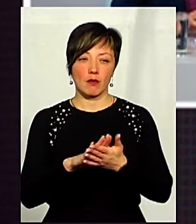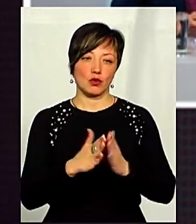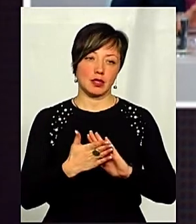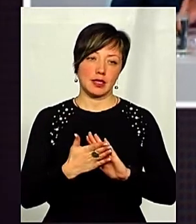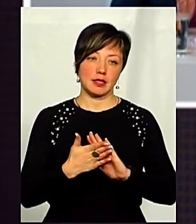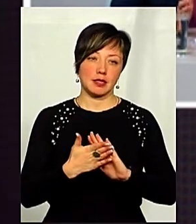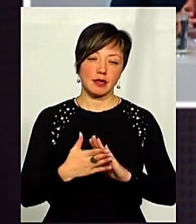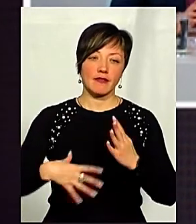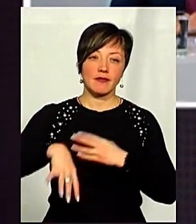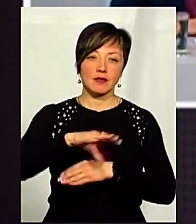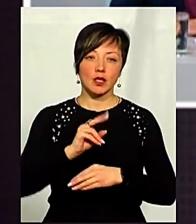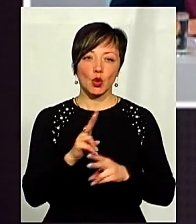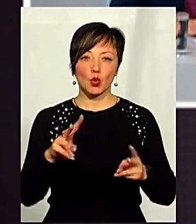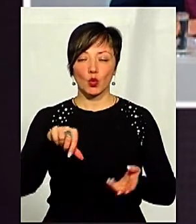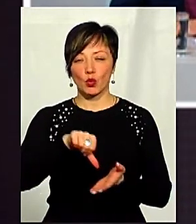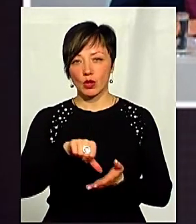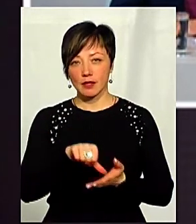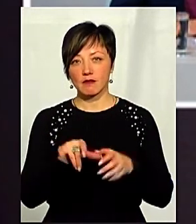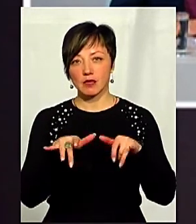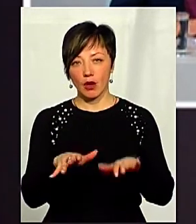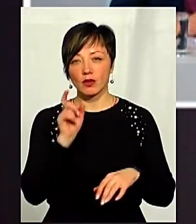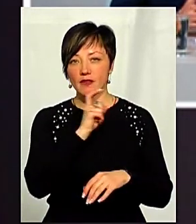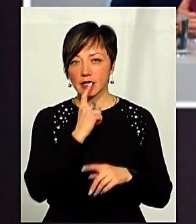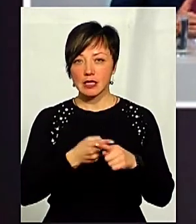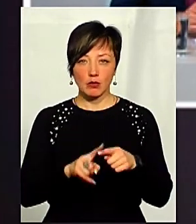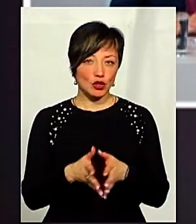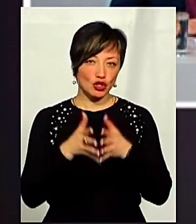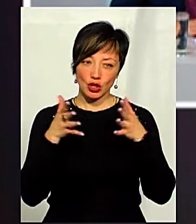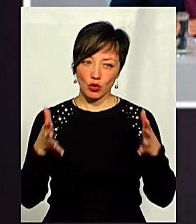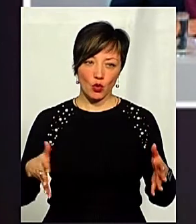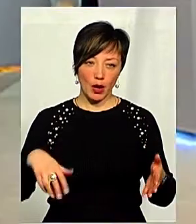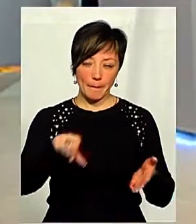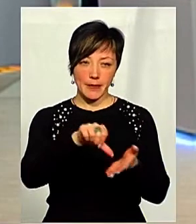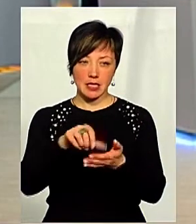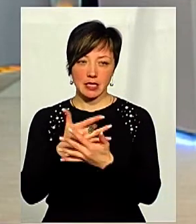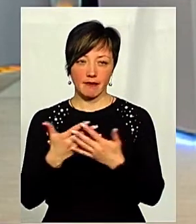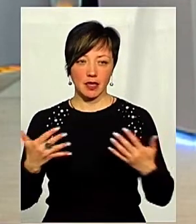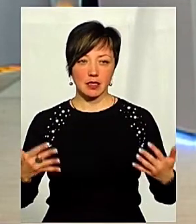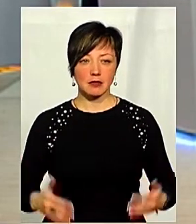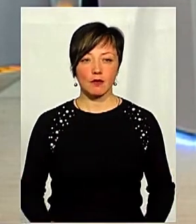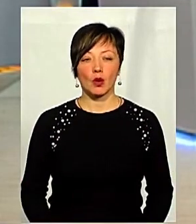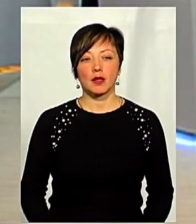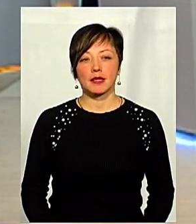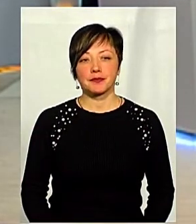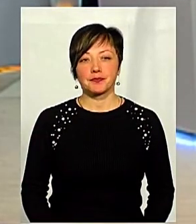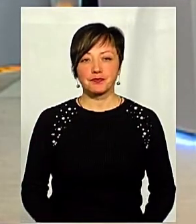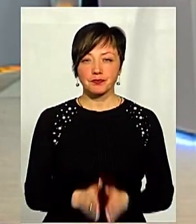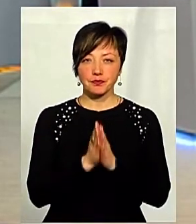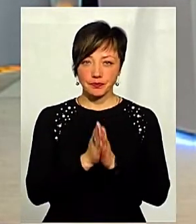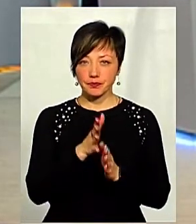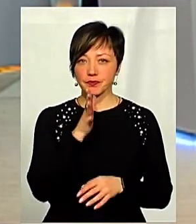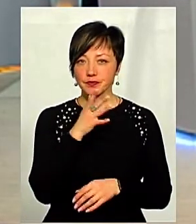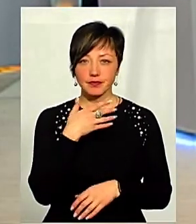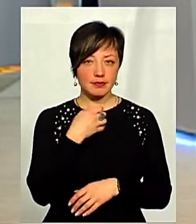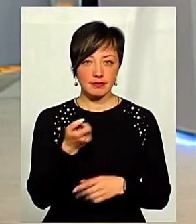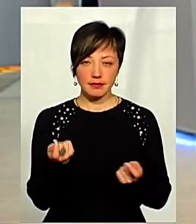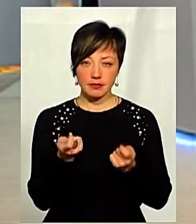позиція всіх тих, хто брав участь саме в Заході Вінниця. А це було широке представництво. Дякую. І попрошу, оскільки вже дуже мало